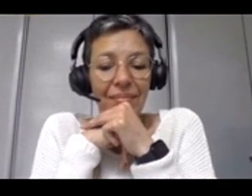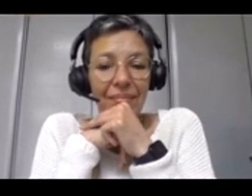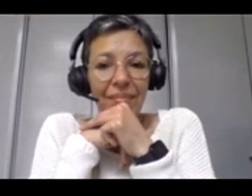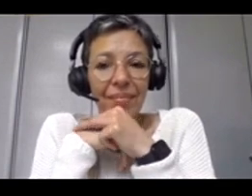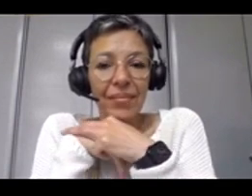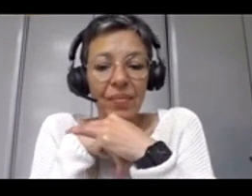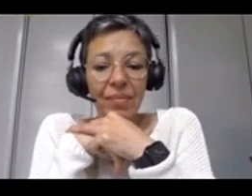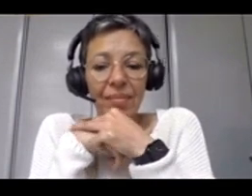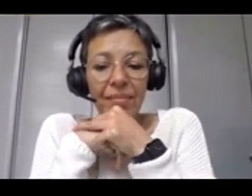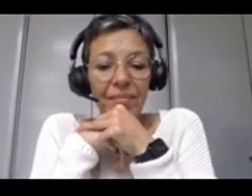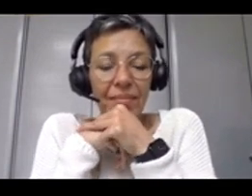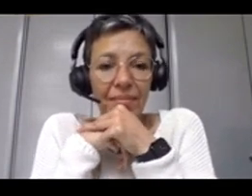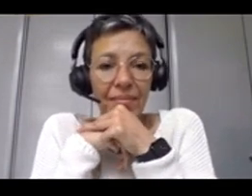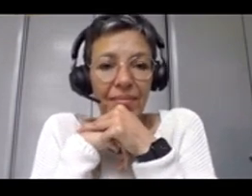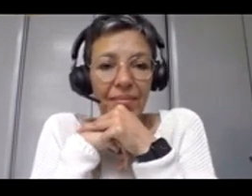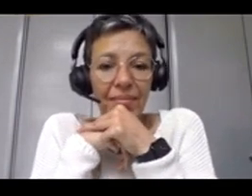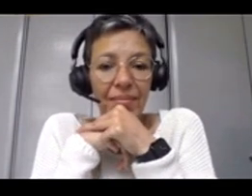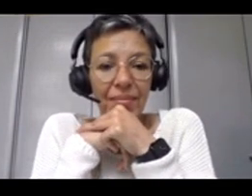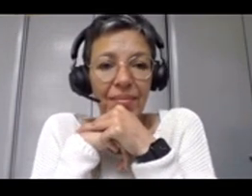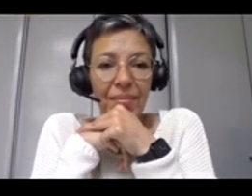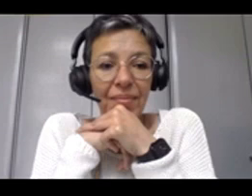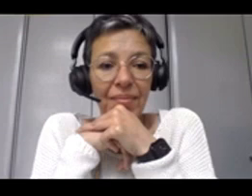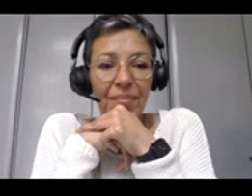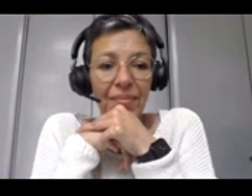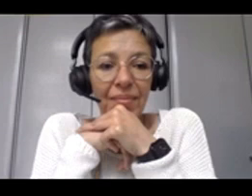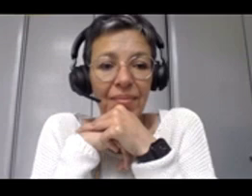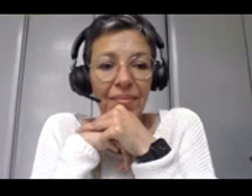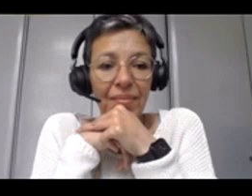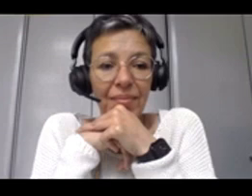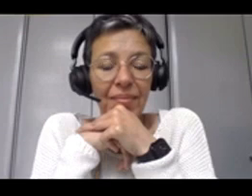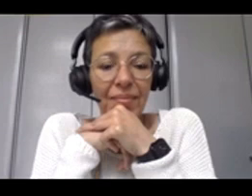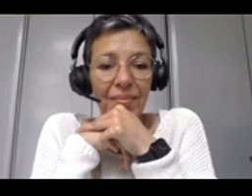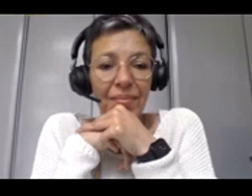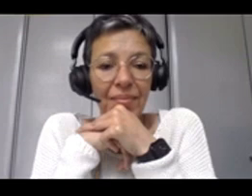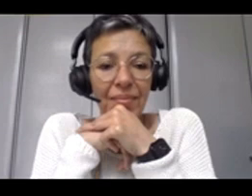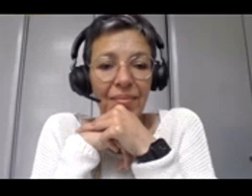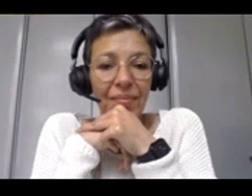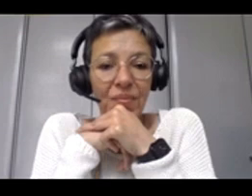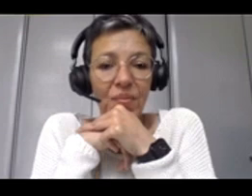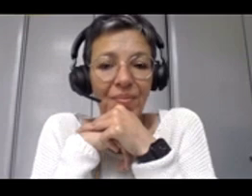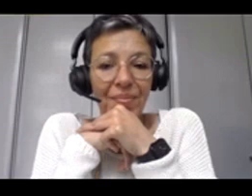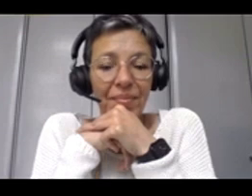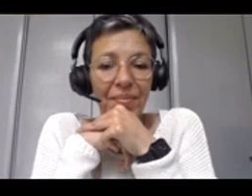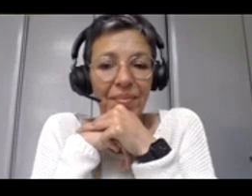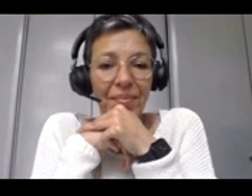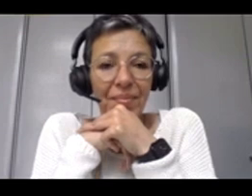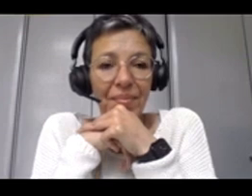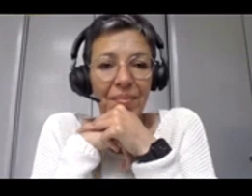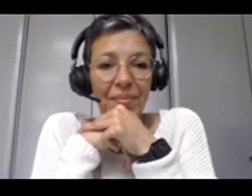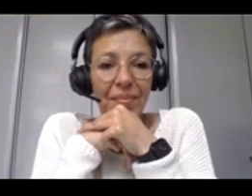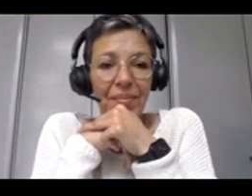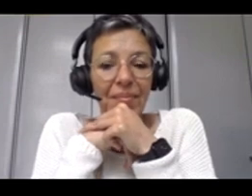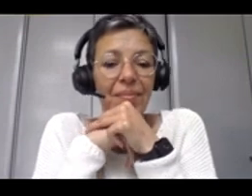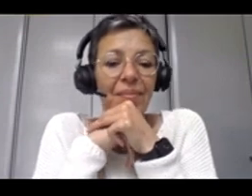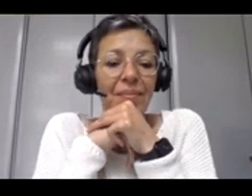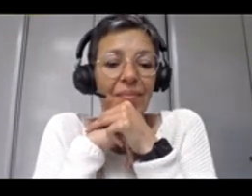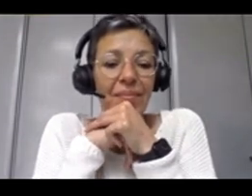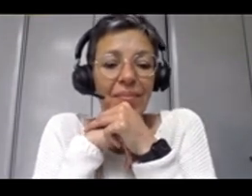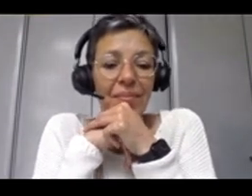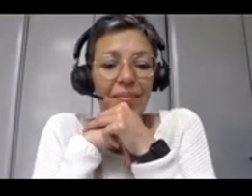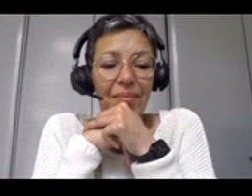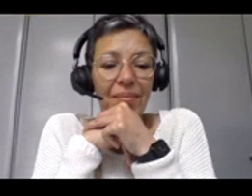et des méthodes. Donc, ce qu'il faut comprendre aujourd'hui, c'est que ces travaux, ils sont adressés